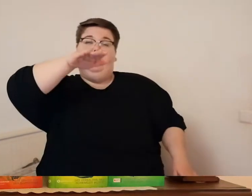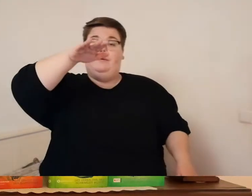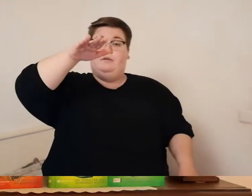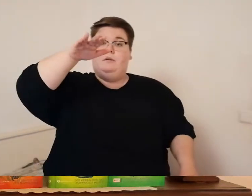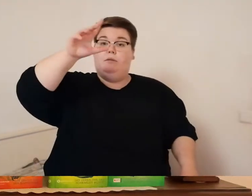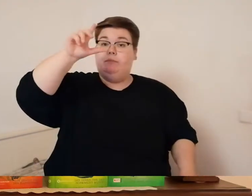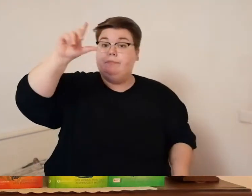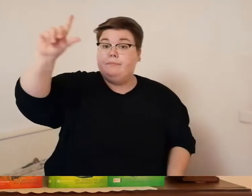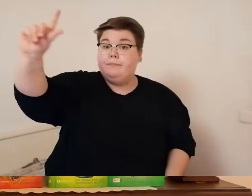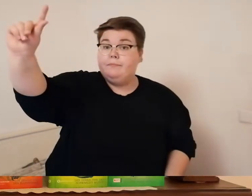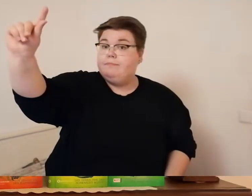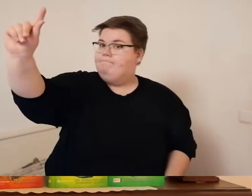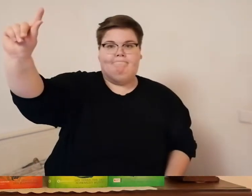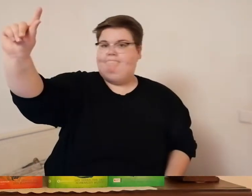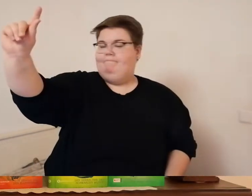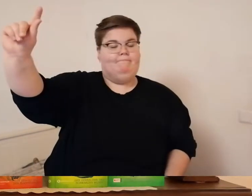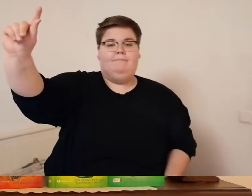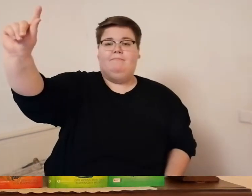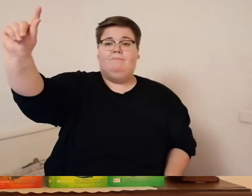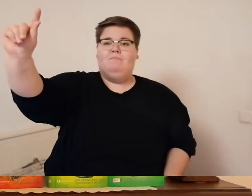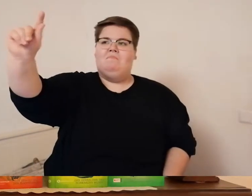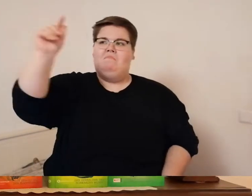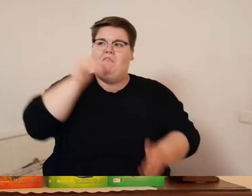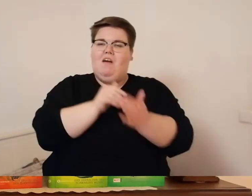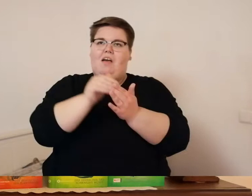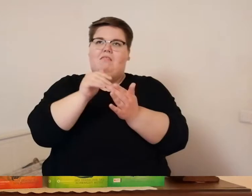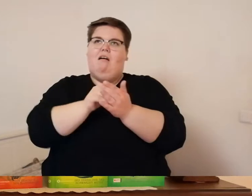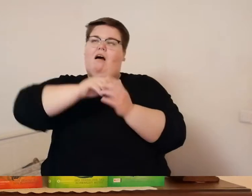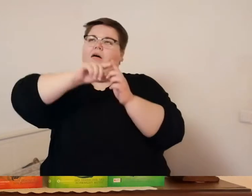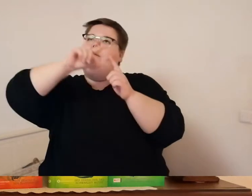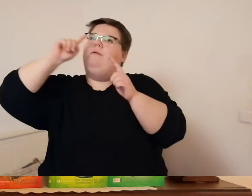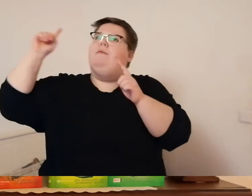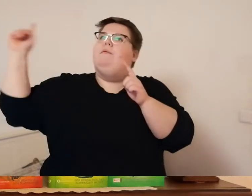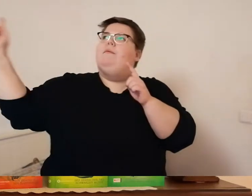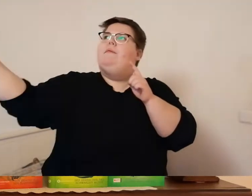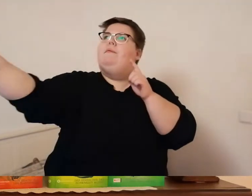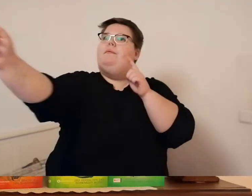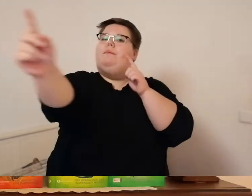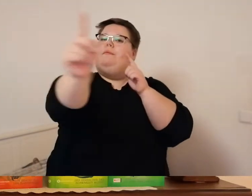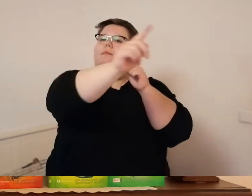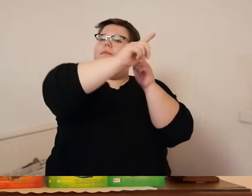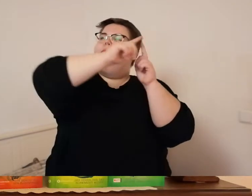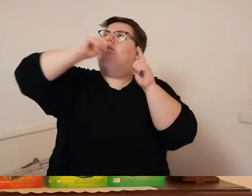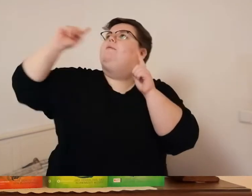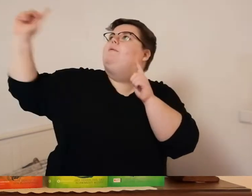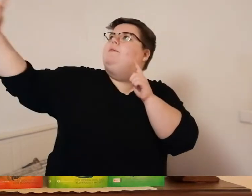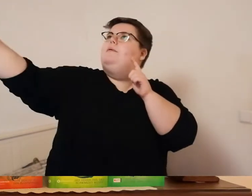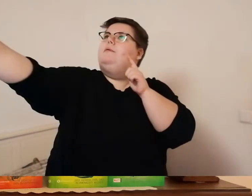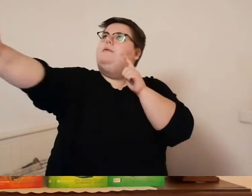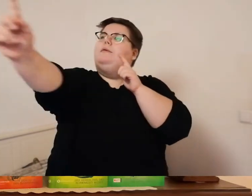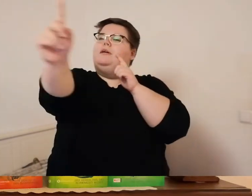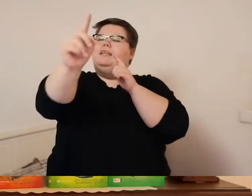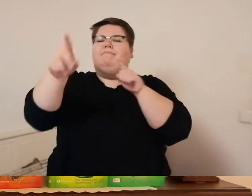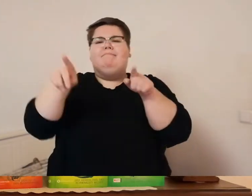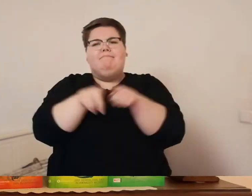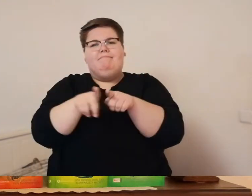davon wie eric es erwartet hatte stattdessen zog er hoch oben am himmel seine kreise und schienen die kinder aus der ferne